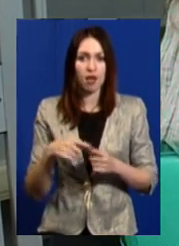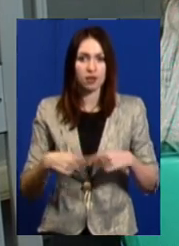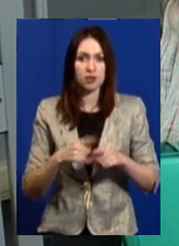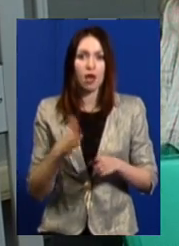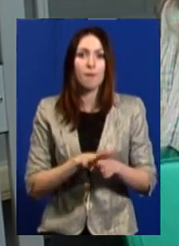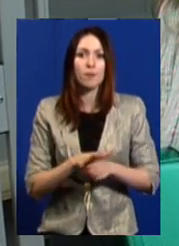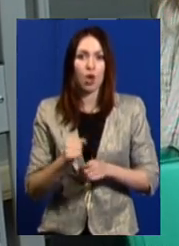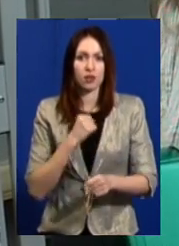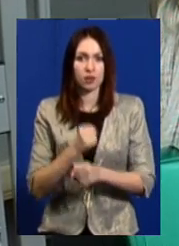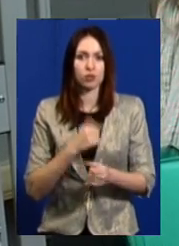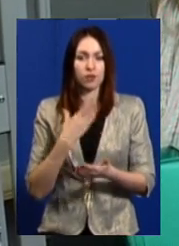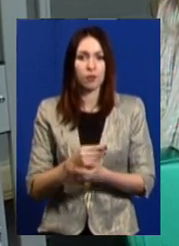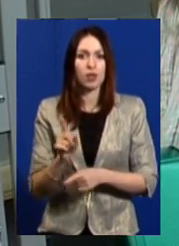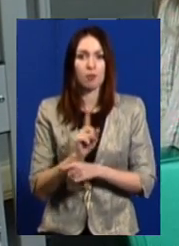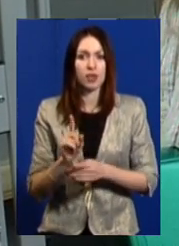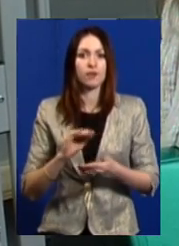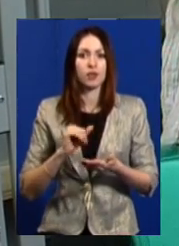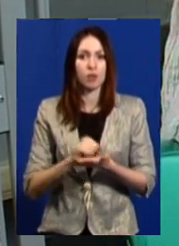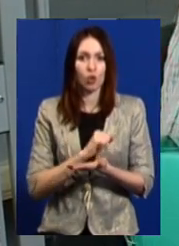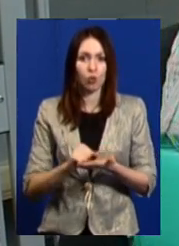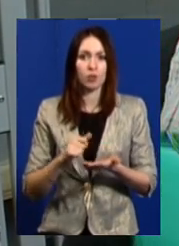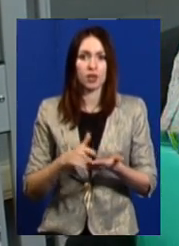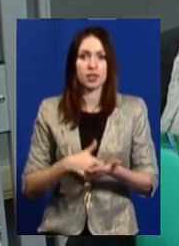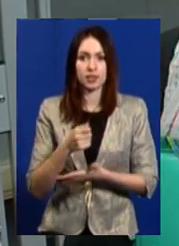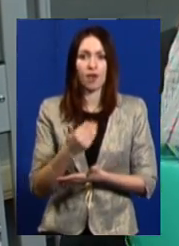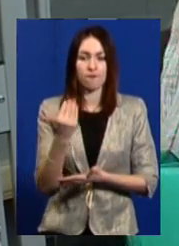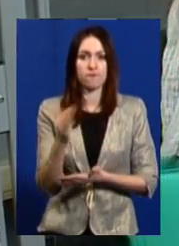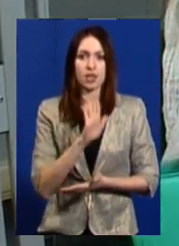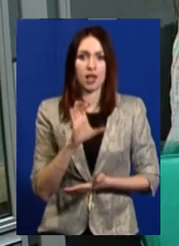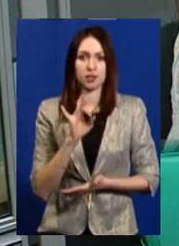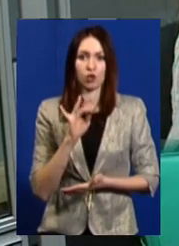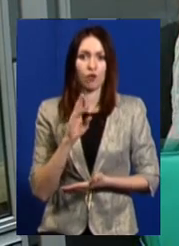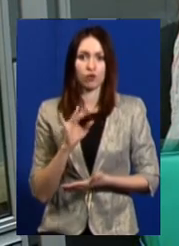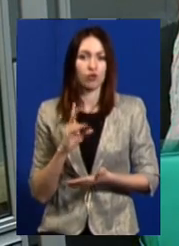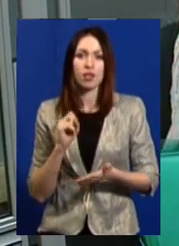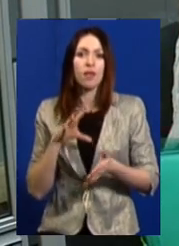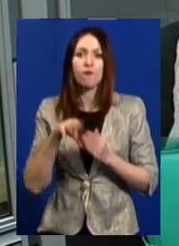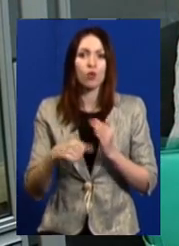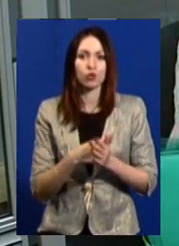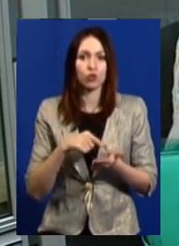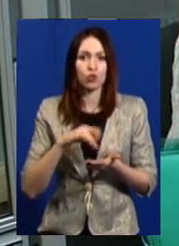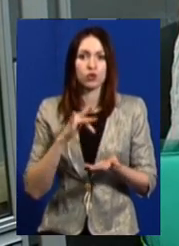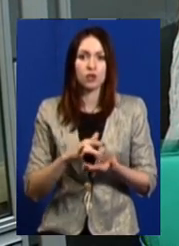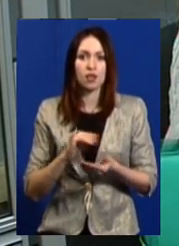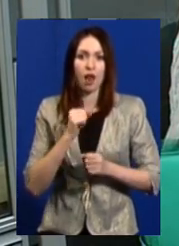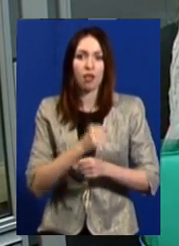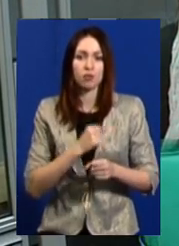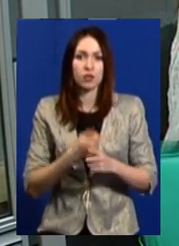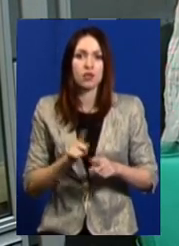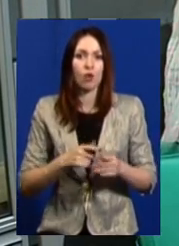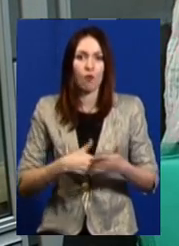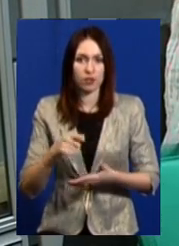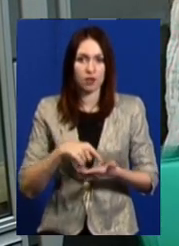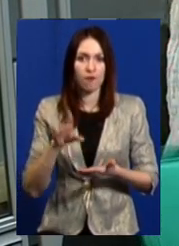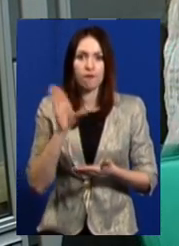відпрацювала за своїми нормативними документами заяву Віталія Сергійовича. Не входить до компетенції Центру відпрацювання такої заяви. Все, що